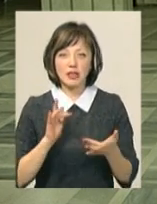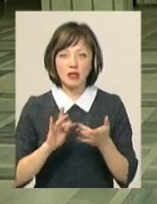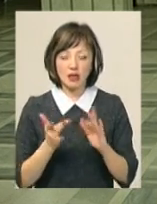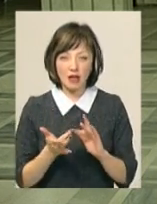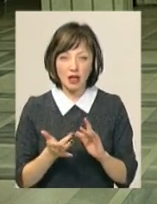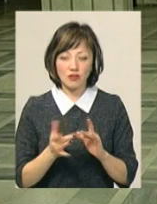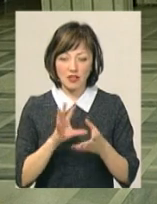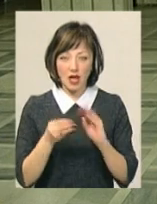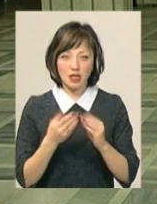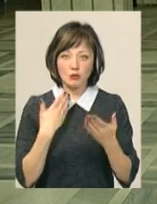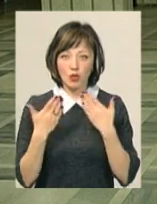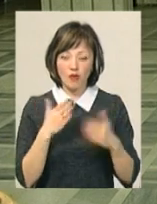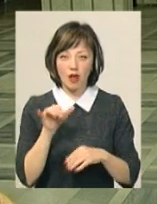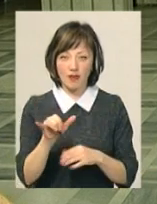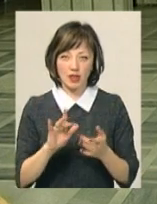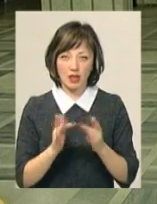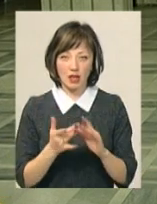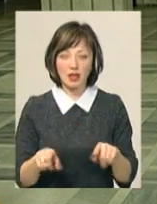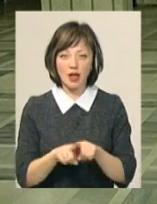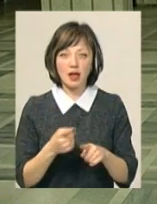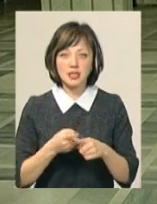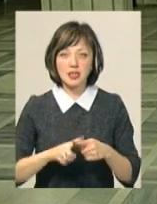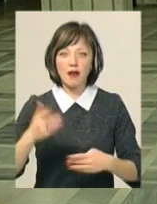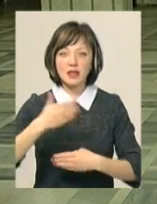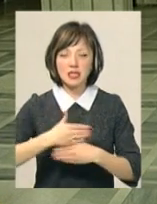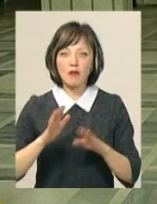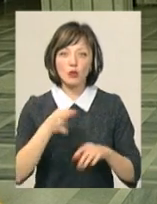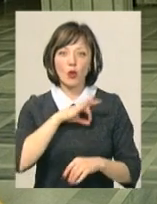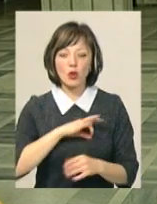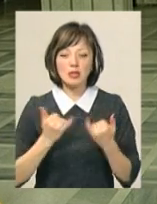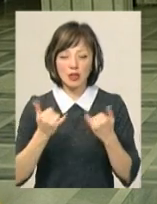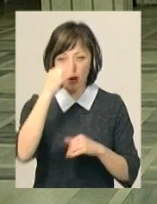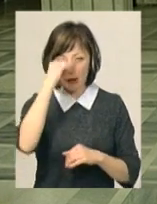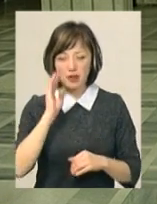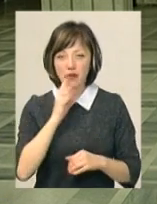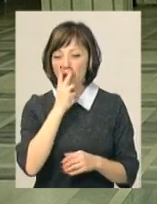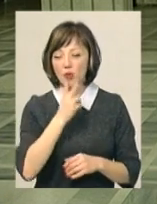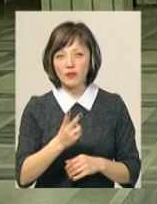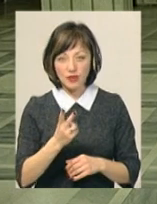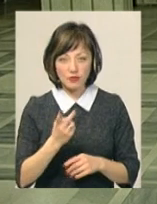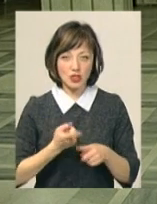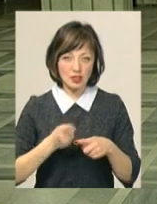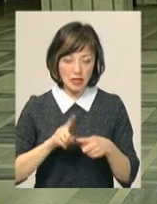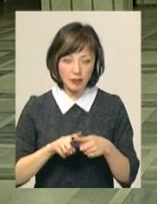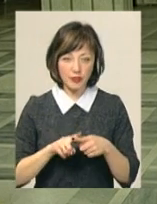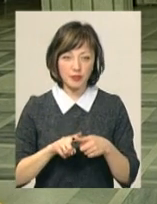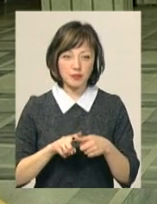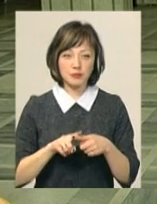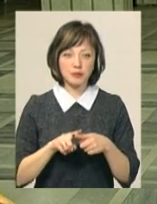інтернеті, взагалі спілкування в інтернеті. Також ця вистава буде корисна і для батьків, які, подивившись її,